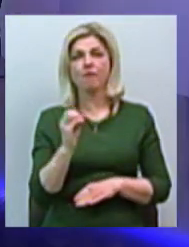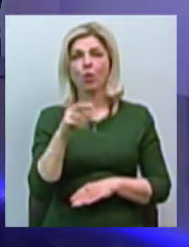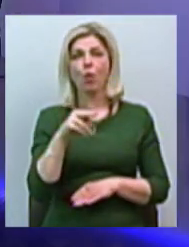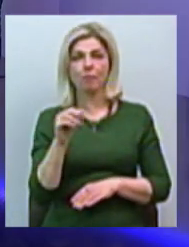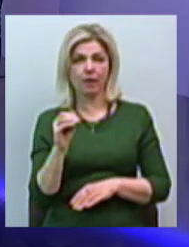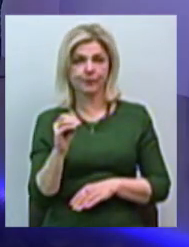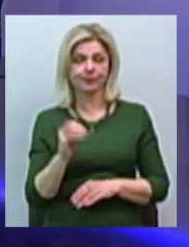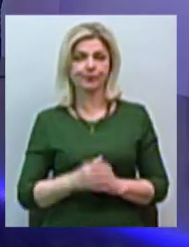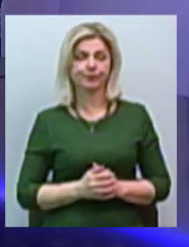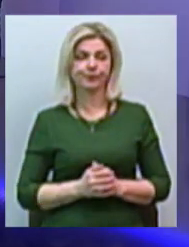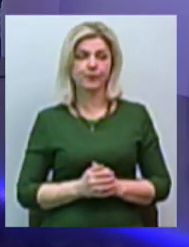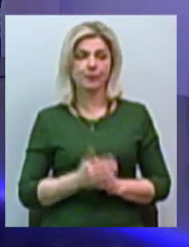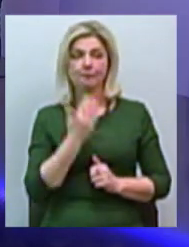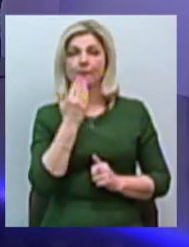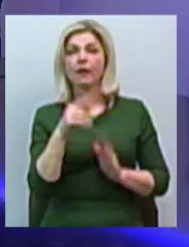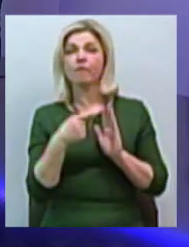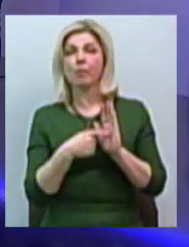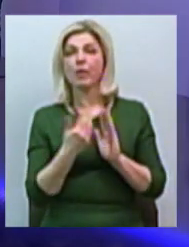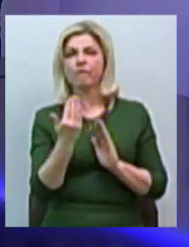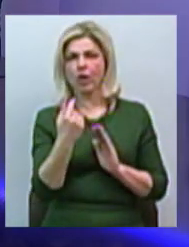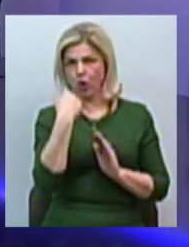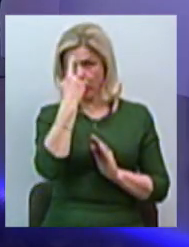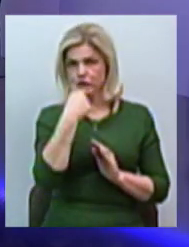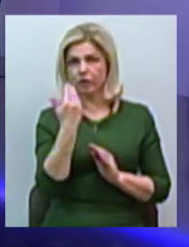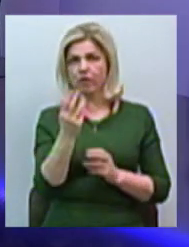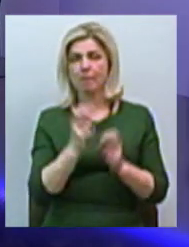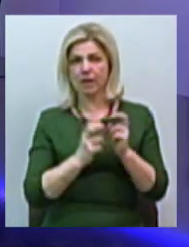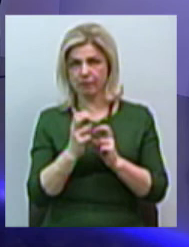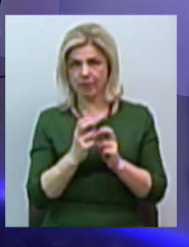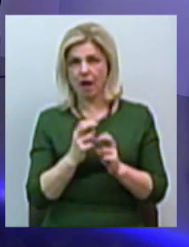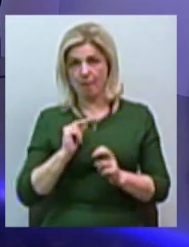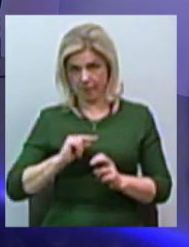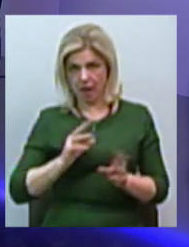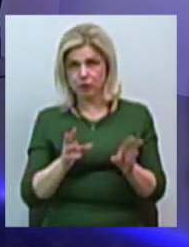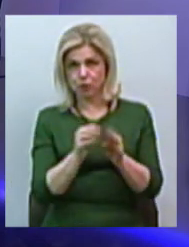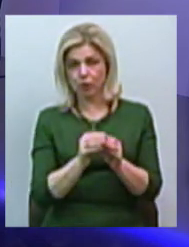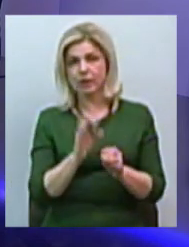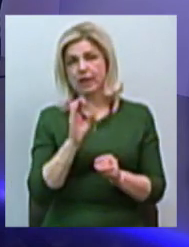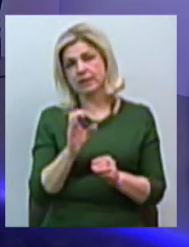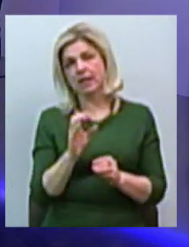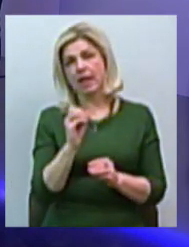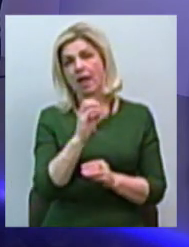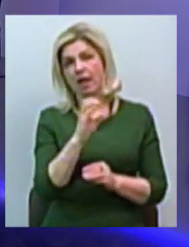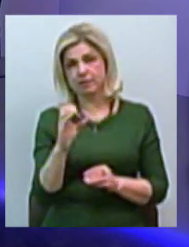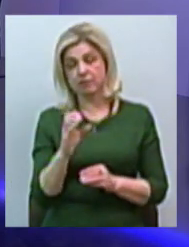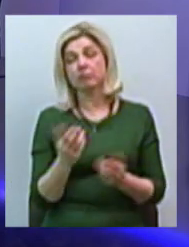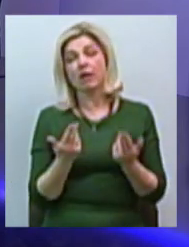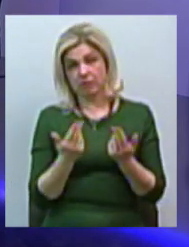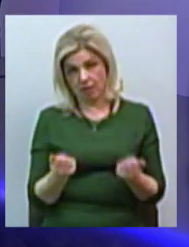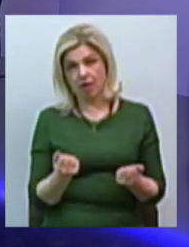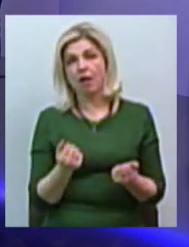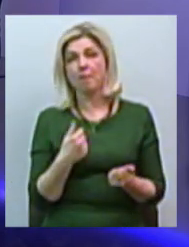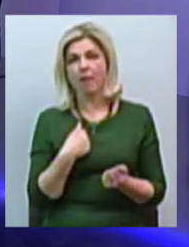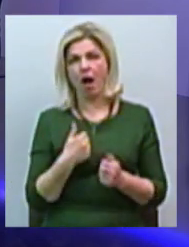Ви особисто ваше підприємство чи співпрацюють якимось чином з колегами, партнерами в ЄС? да, звісно, ми